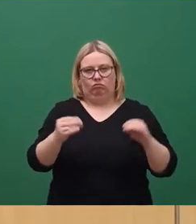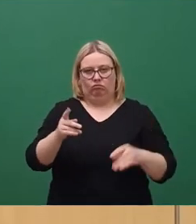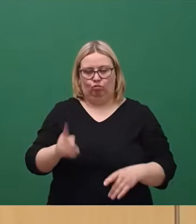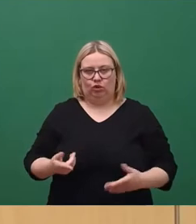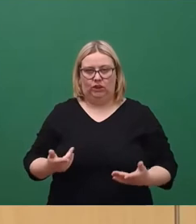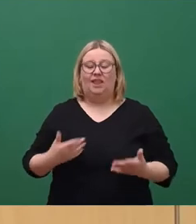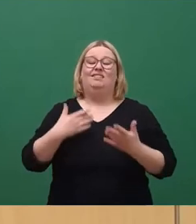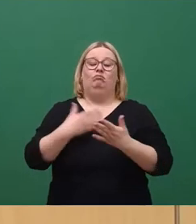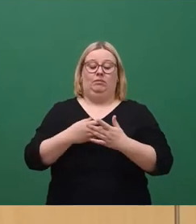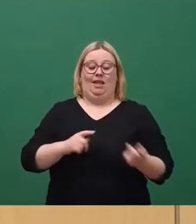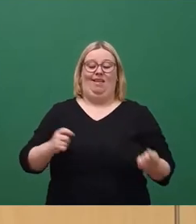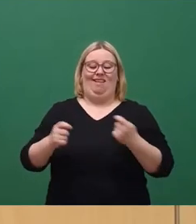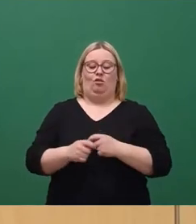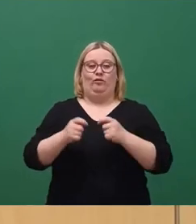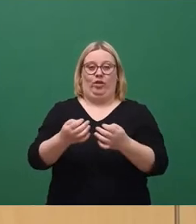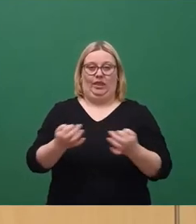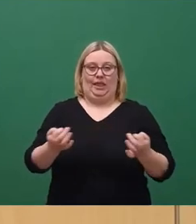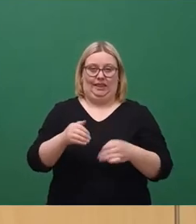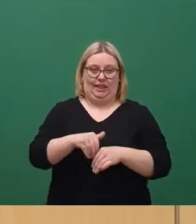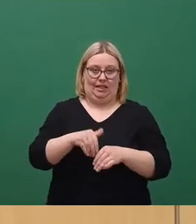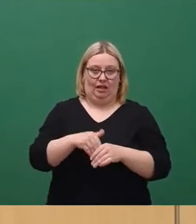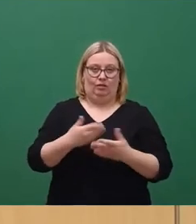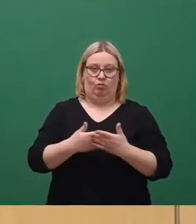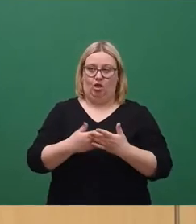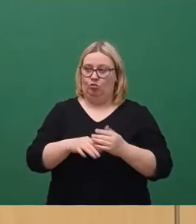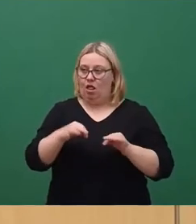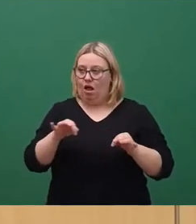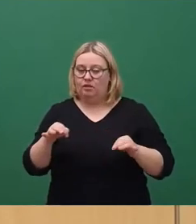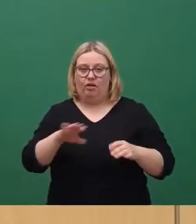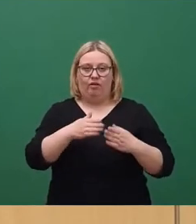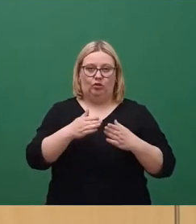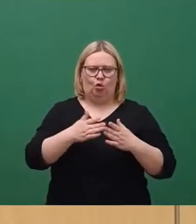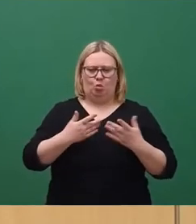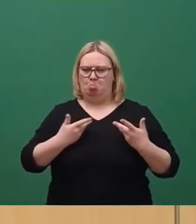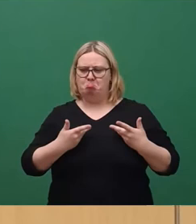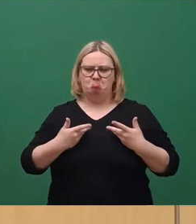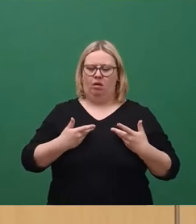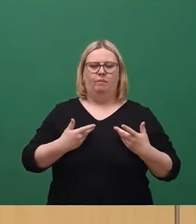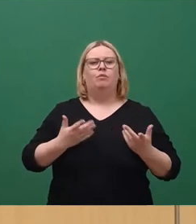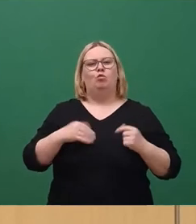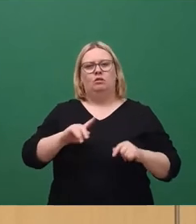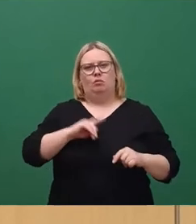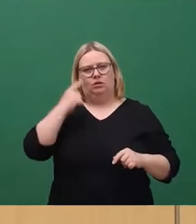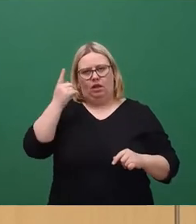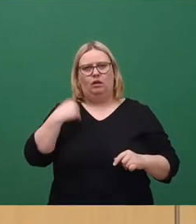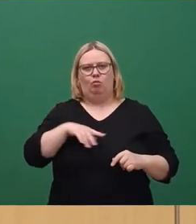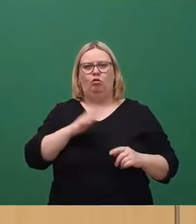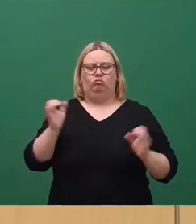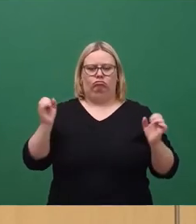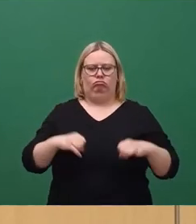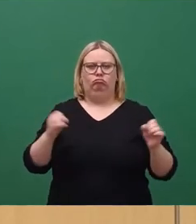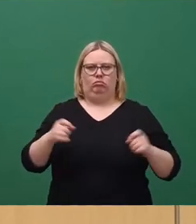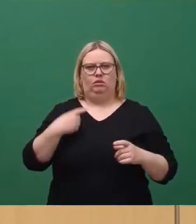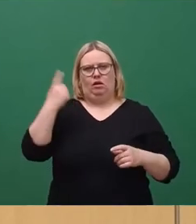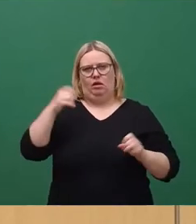Änderungsvorschlag nichts enthalten ist, was einzelne Fraktionen befremdlich finden können, rechne ich auch hier mit einer breiten Zustimmung zu